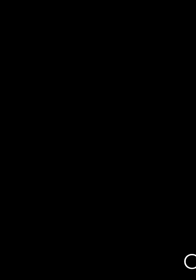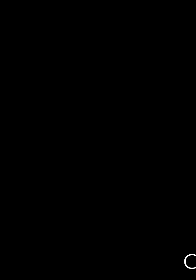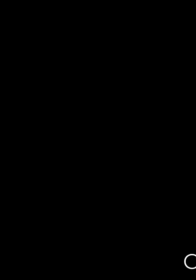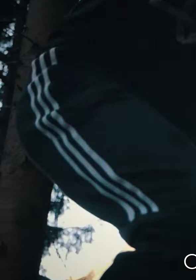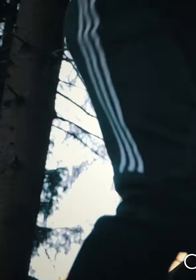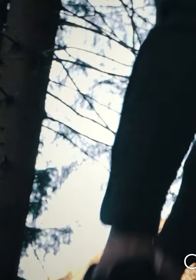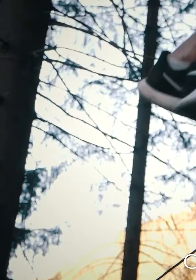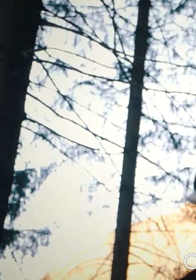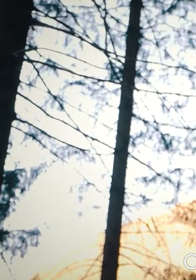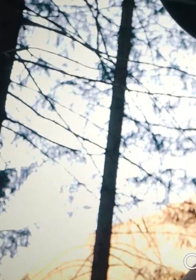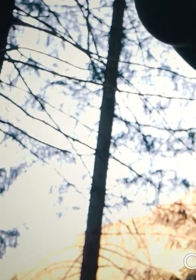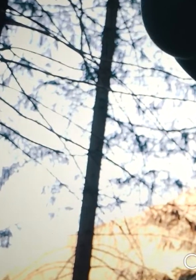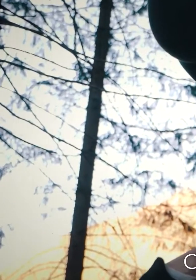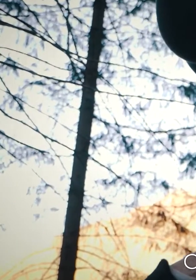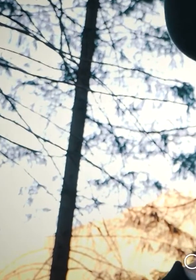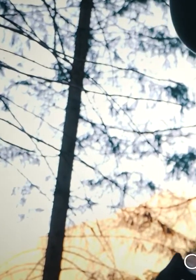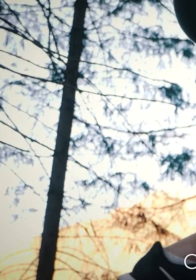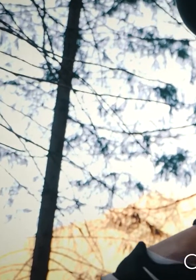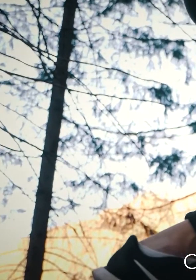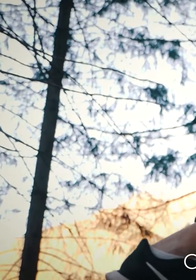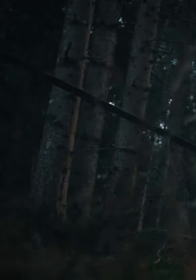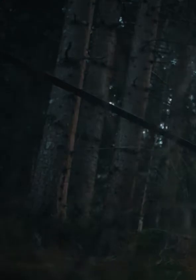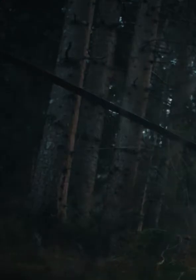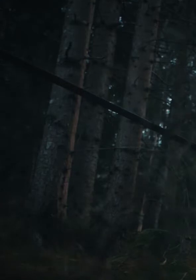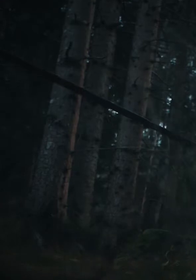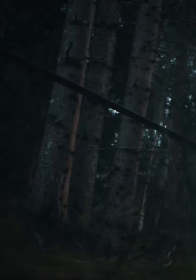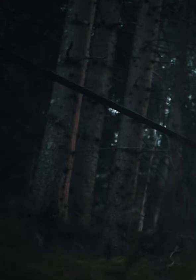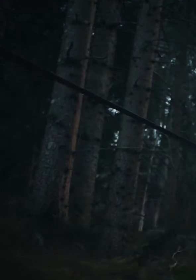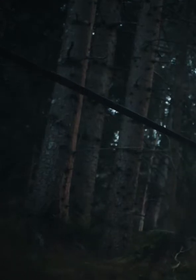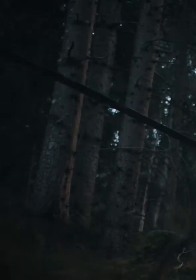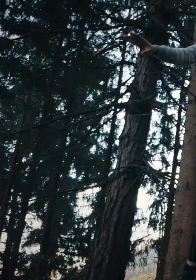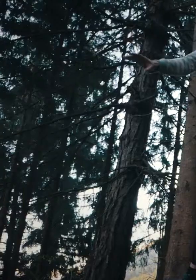Страх змушував йти далі